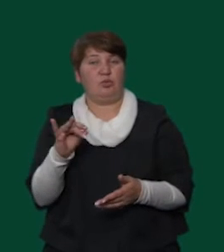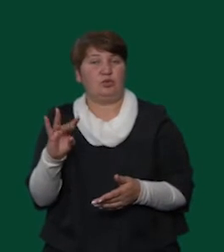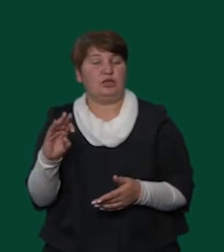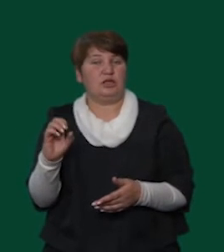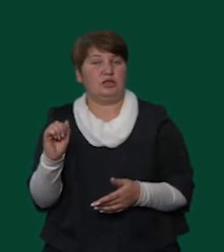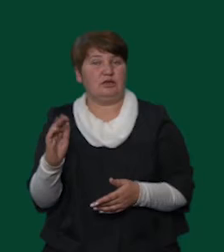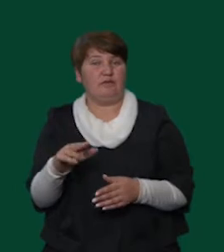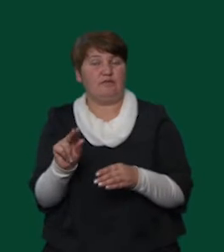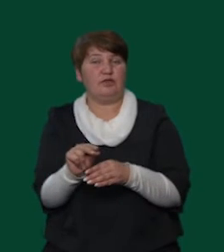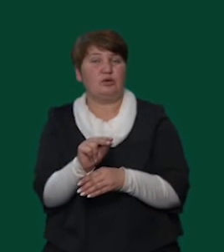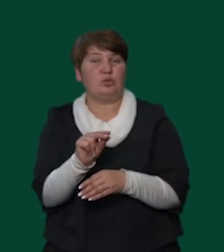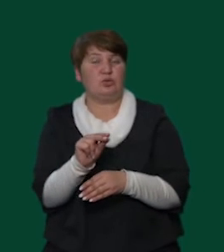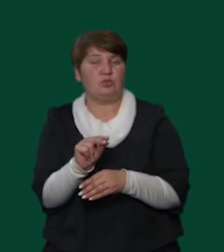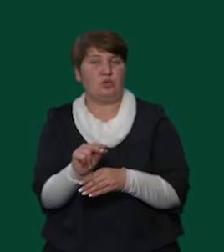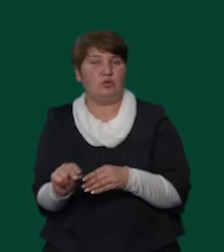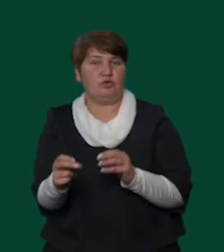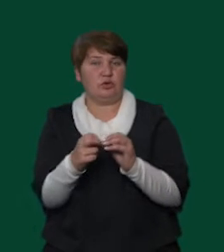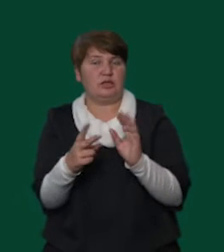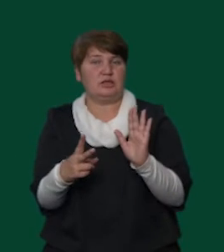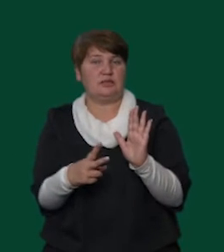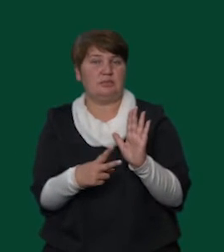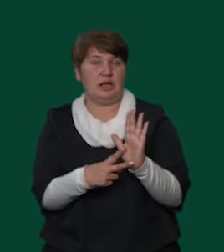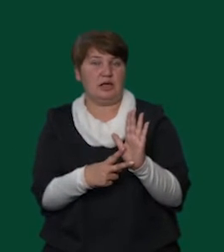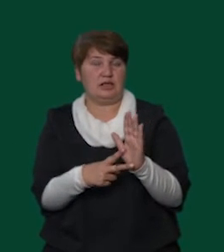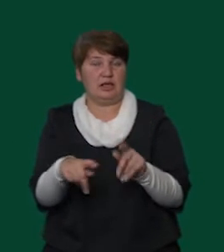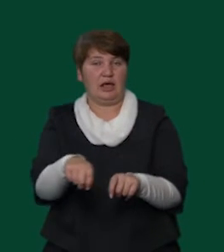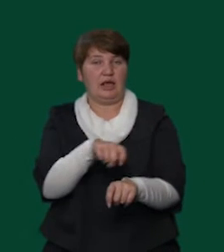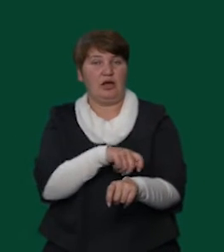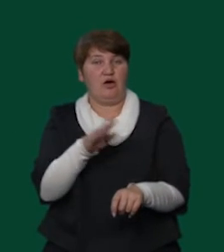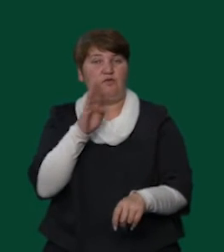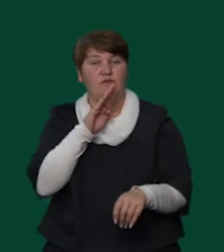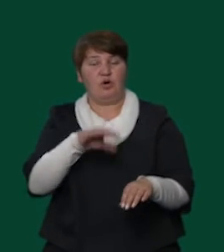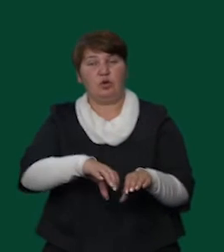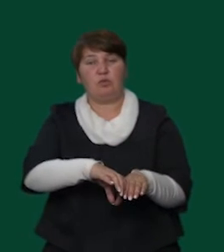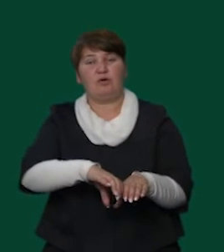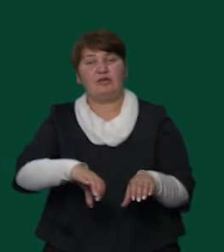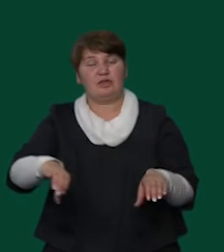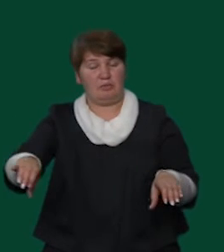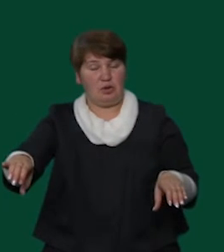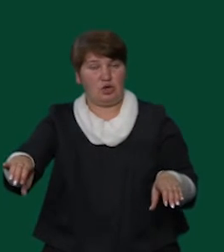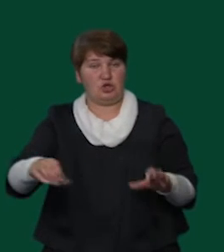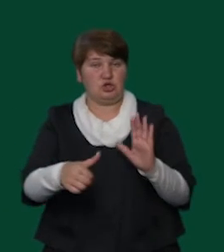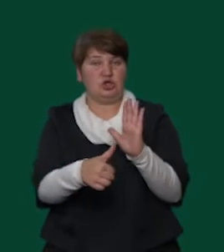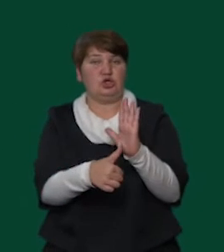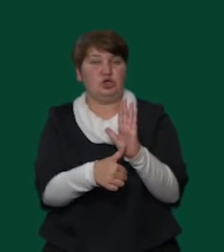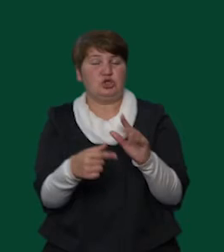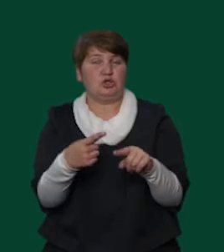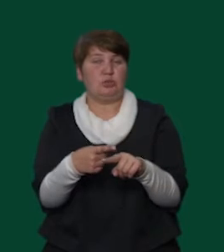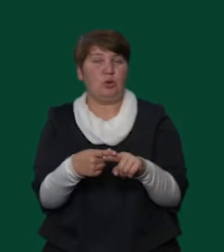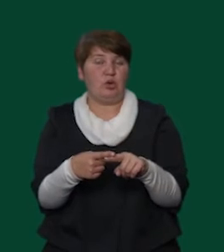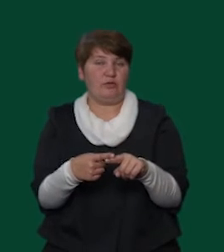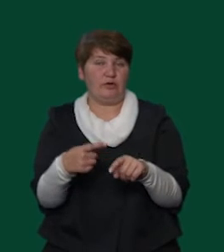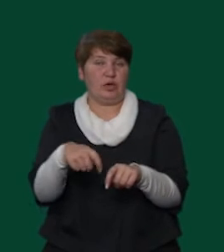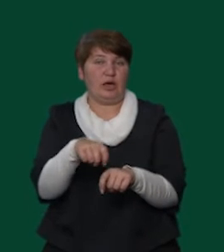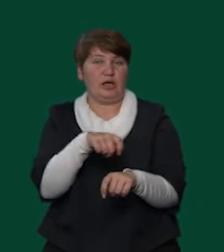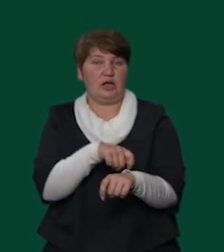відремонтовано 17 кілометрів водопровідних мереж, 6,5 кілометрів